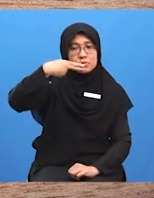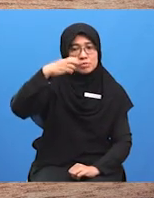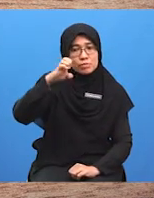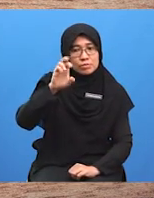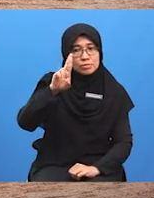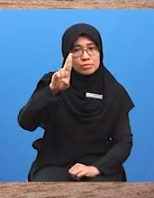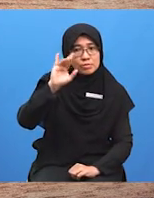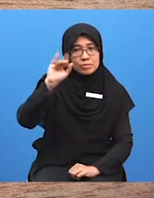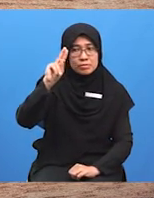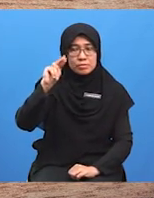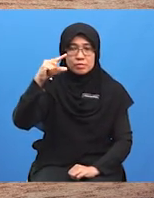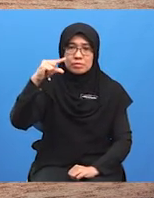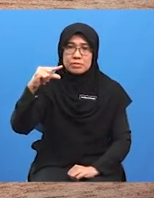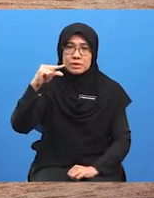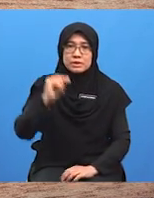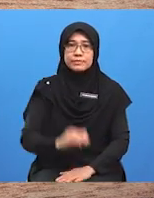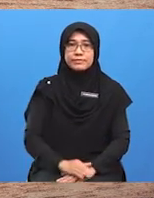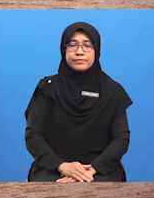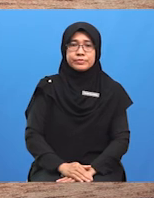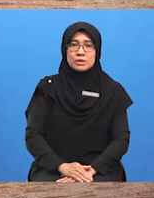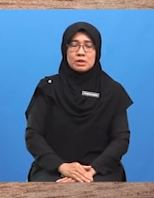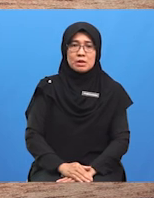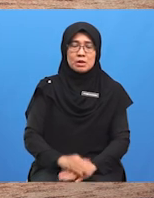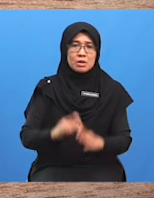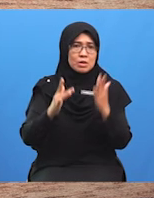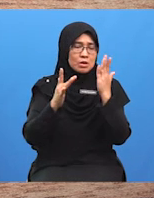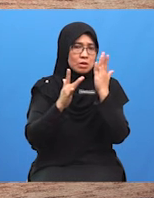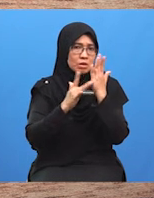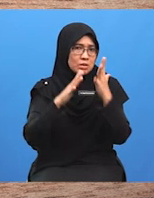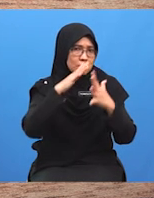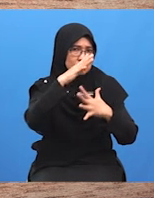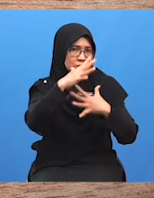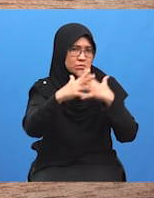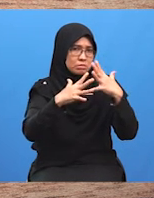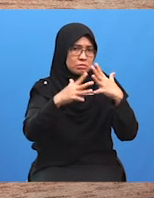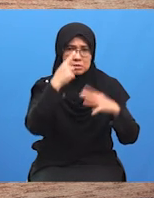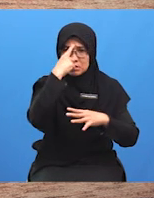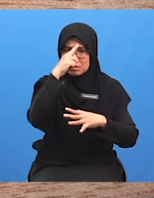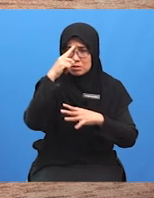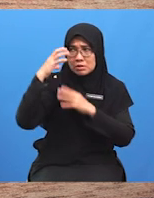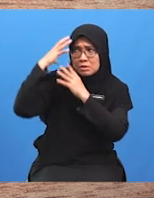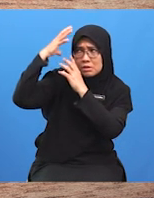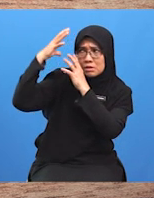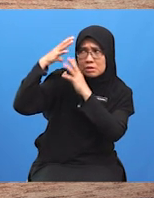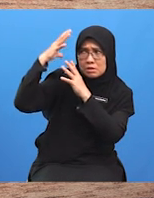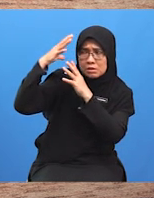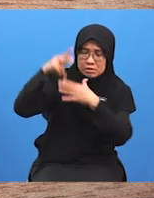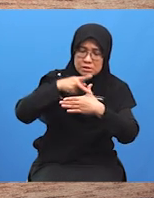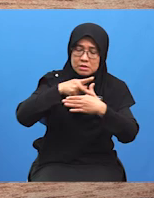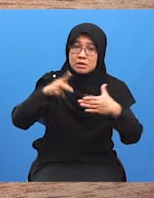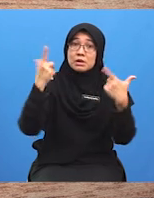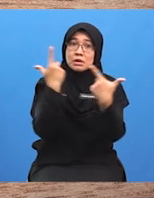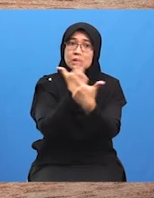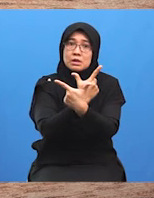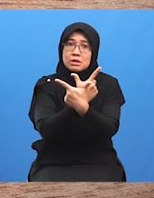Red herring adalah teknik perundingan Yang bertujuan untuk mengelirukan pihak lawan